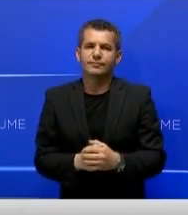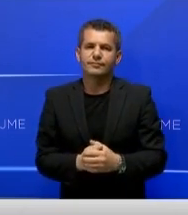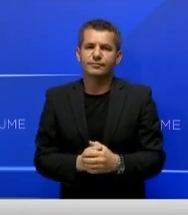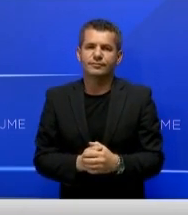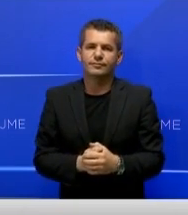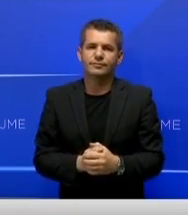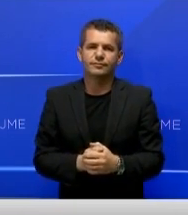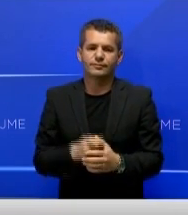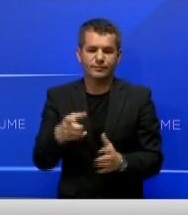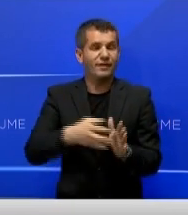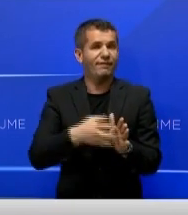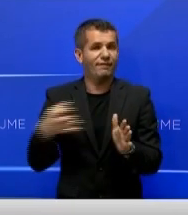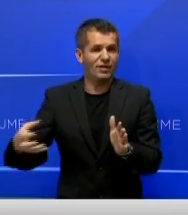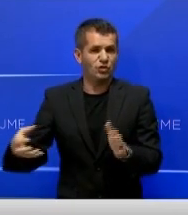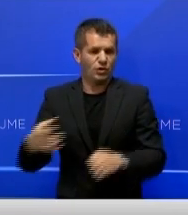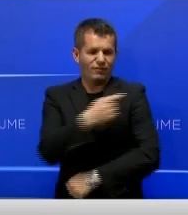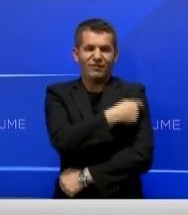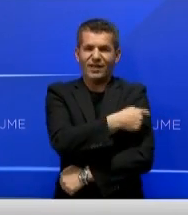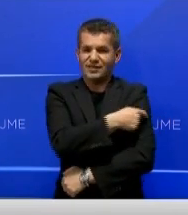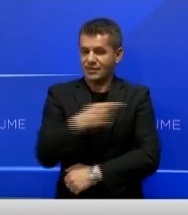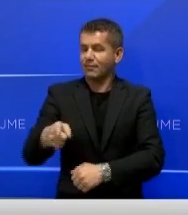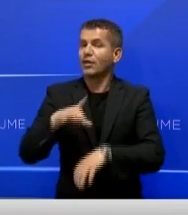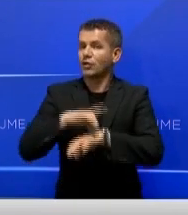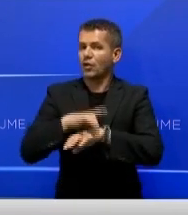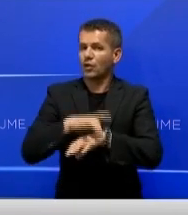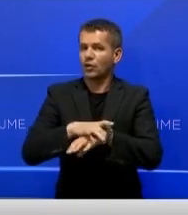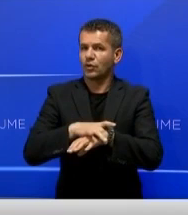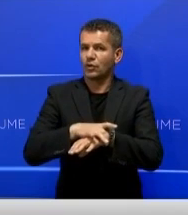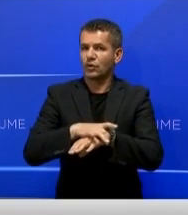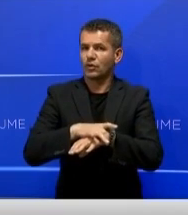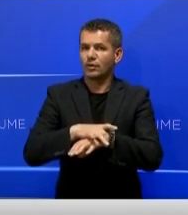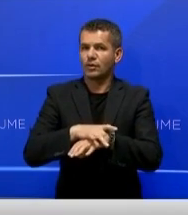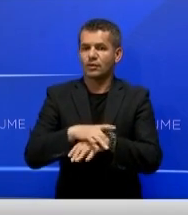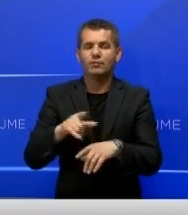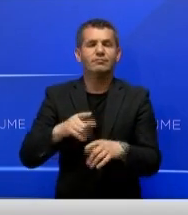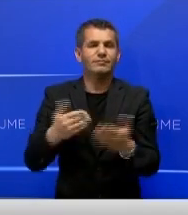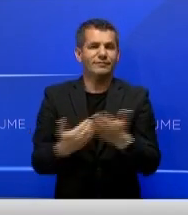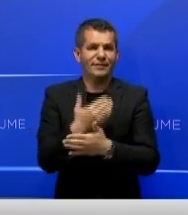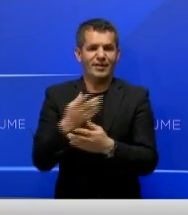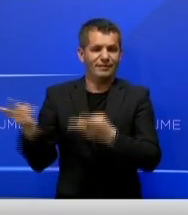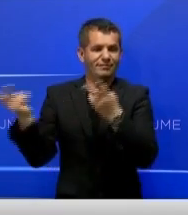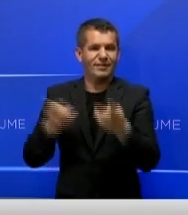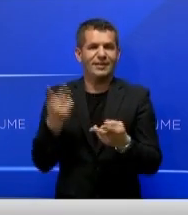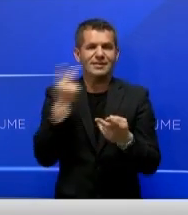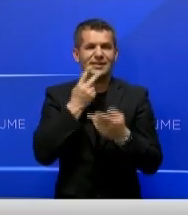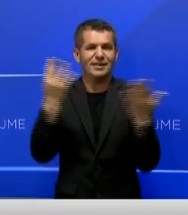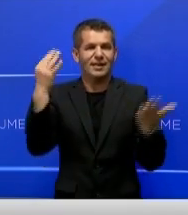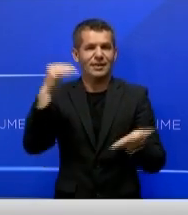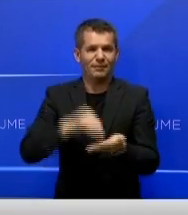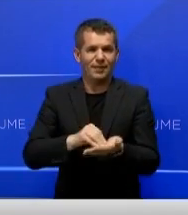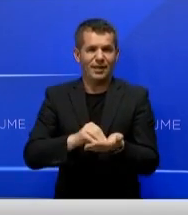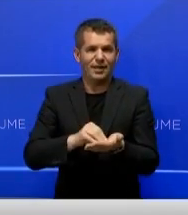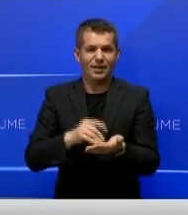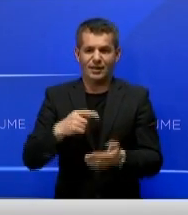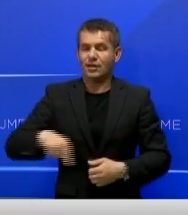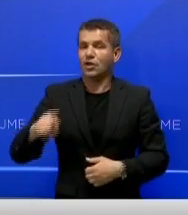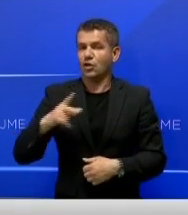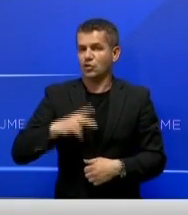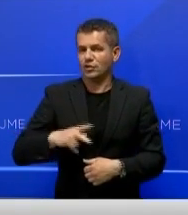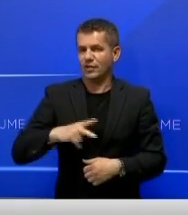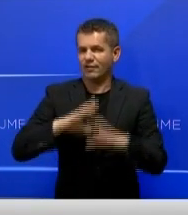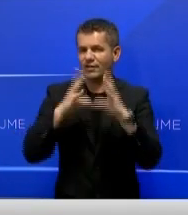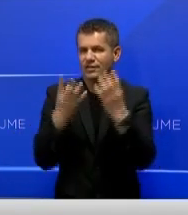Vashdonë vaksinimi personelit shëndetso dherim në imunizimin e 29.000 qytetarve në gjithë vendin.